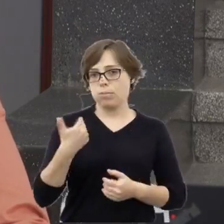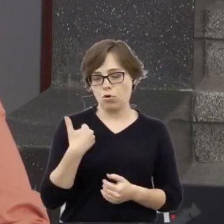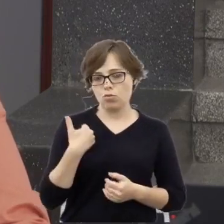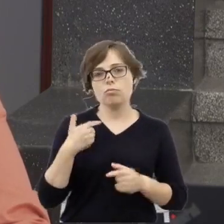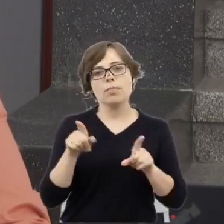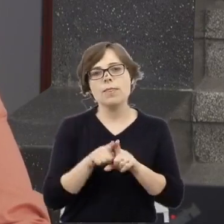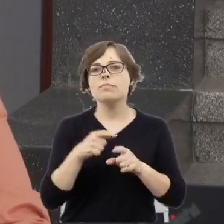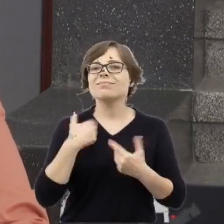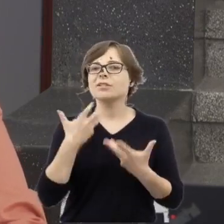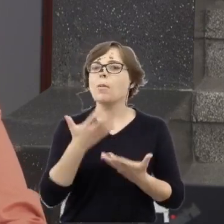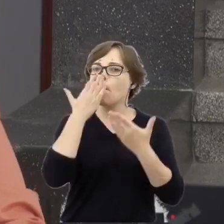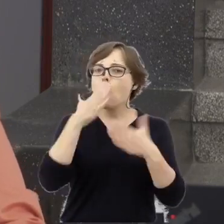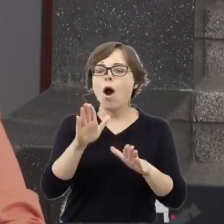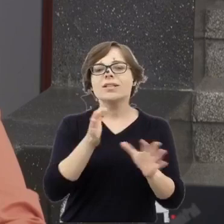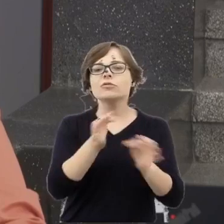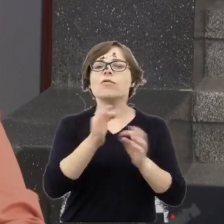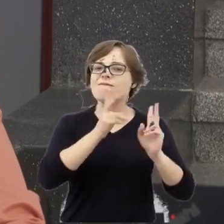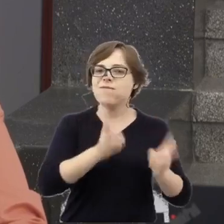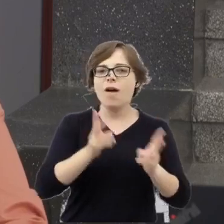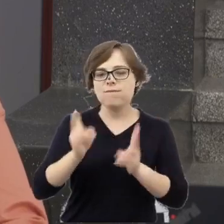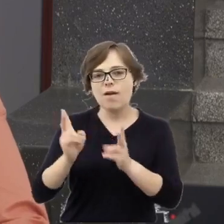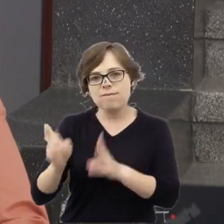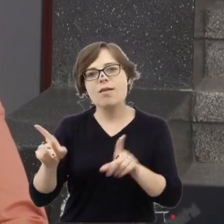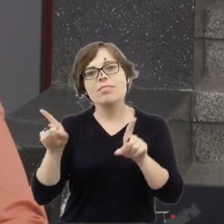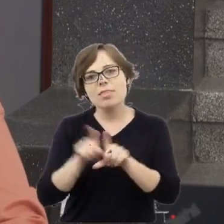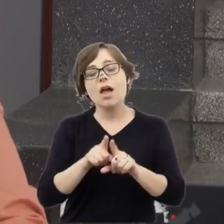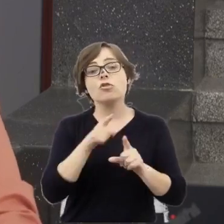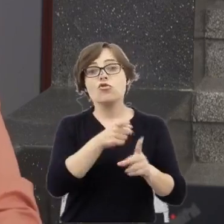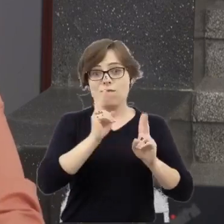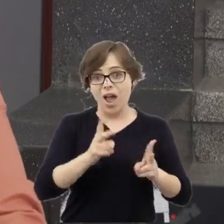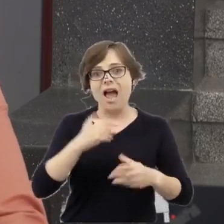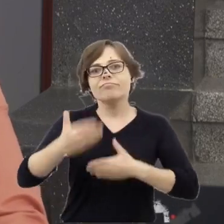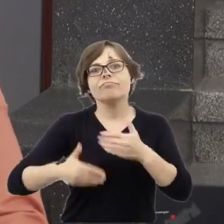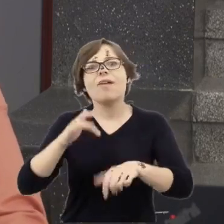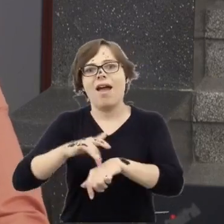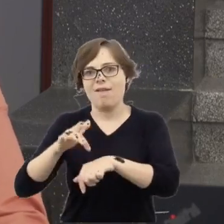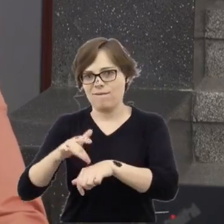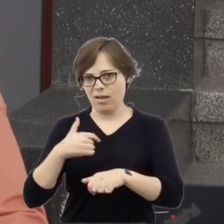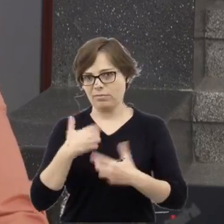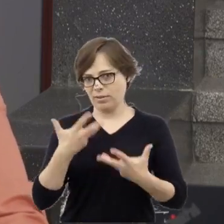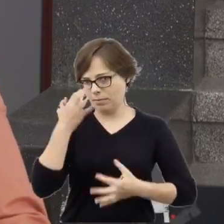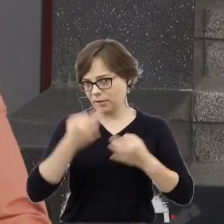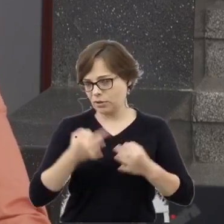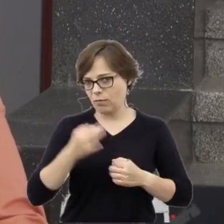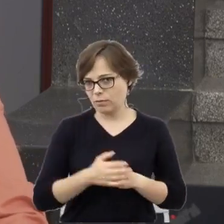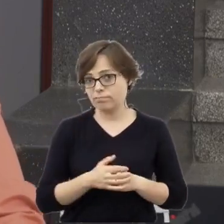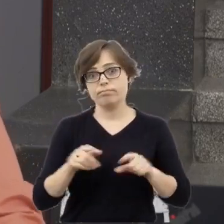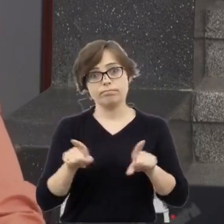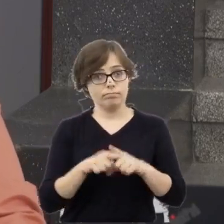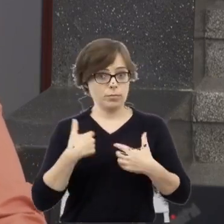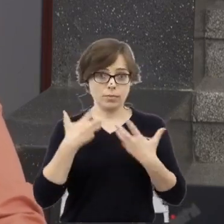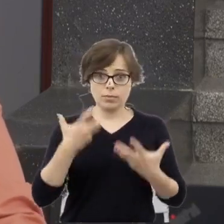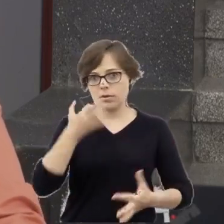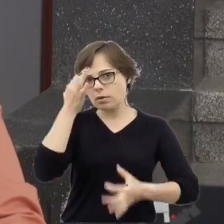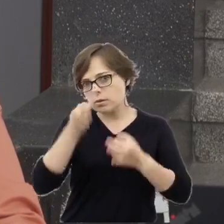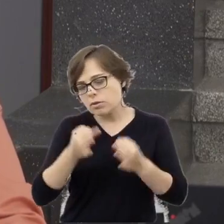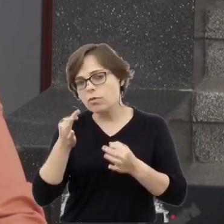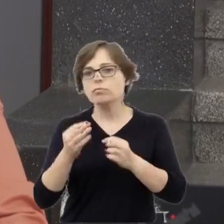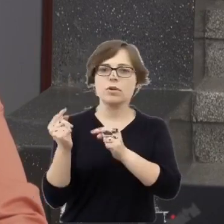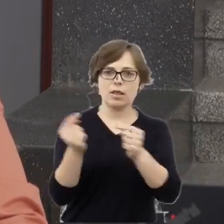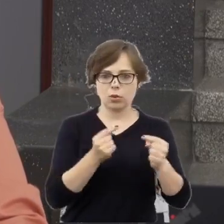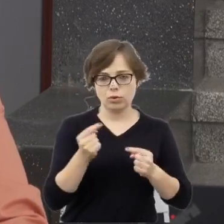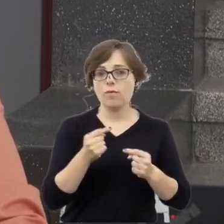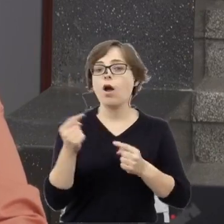historyczne, zastanowić się nad pewnymi konsekwencjami. Dyskutować czy rozmawiać będą